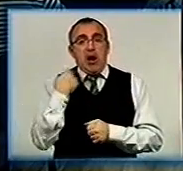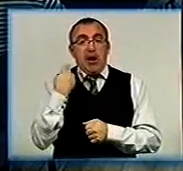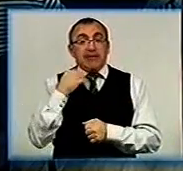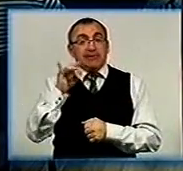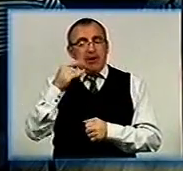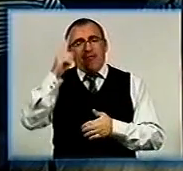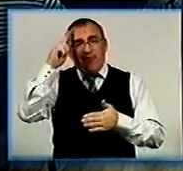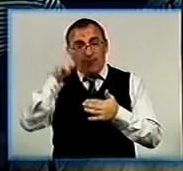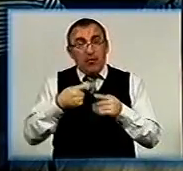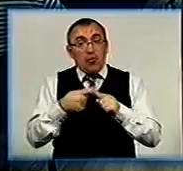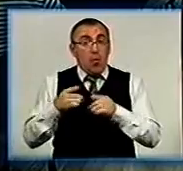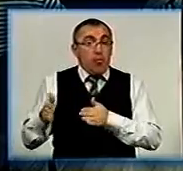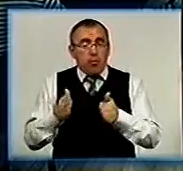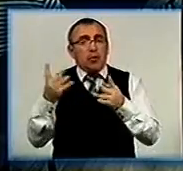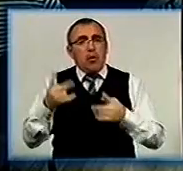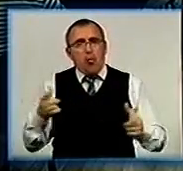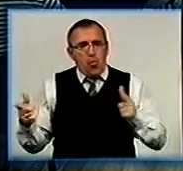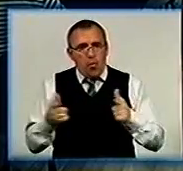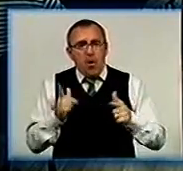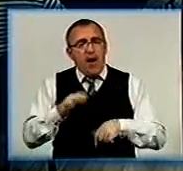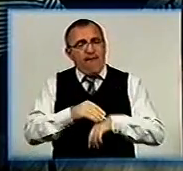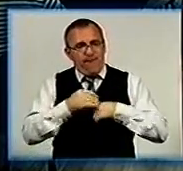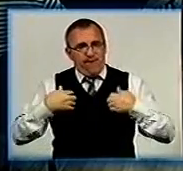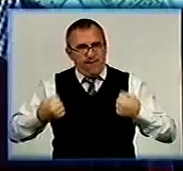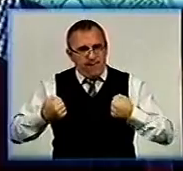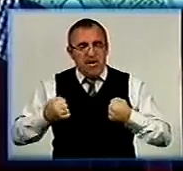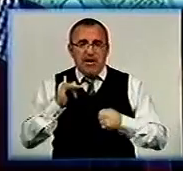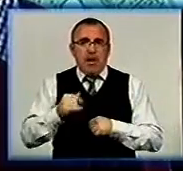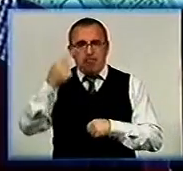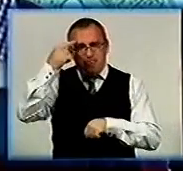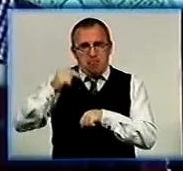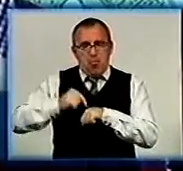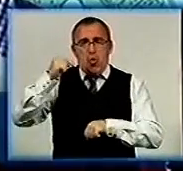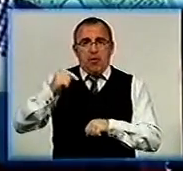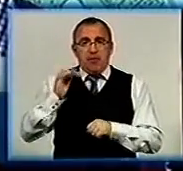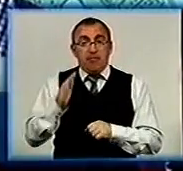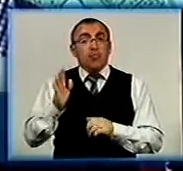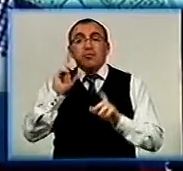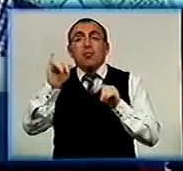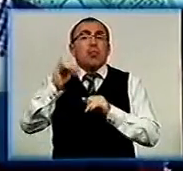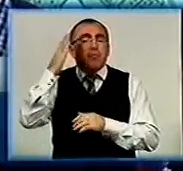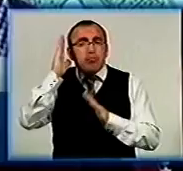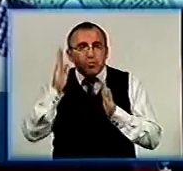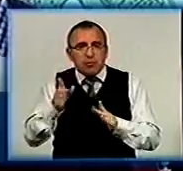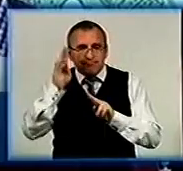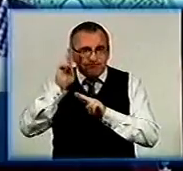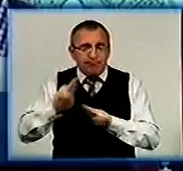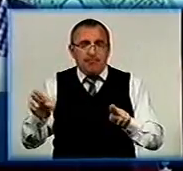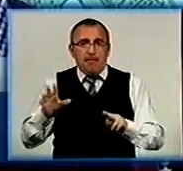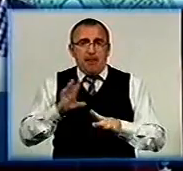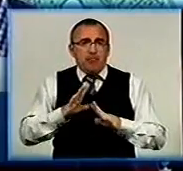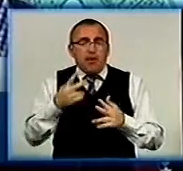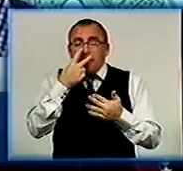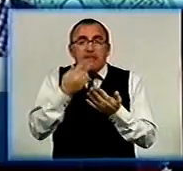Сергій впевнений, до такої подорожі треба готуватися як фізично, так і морально. Майже завжди ми не знали, де будемо ночувати. У нас був